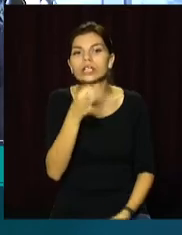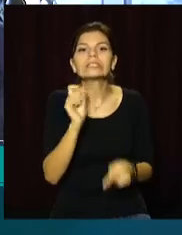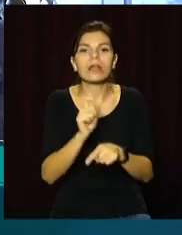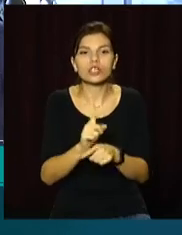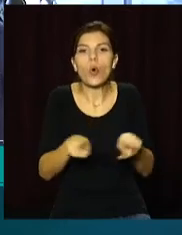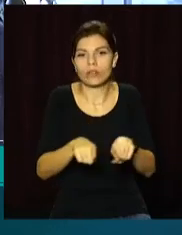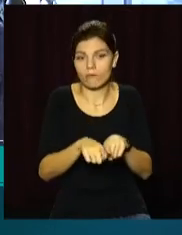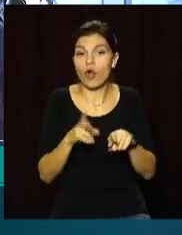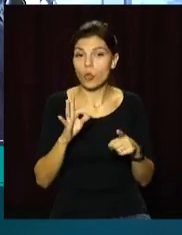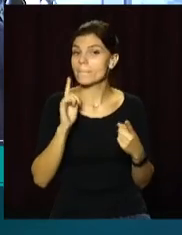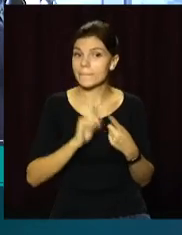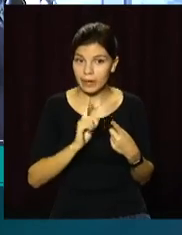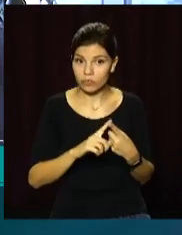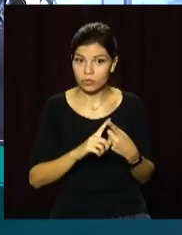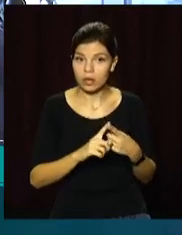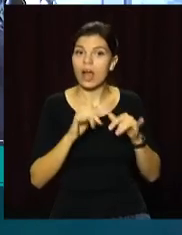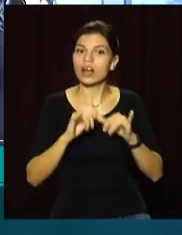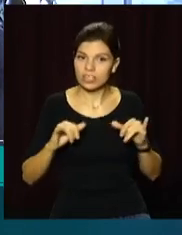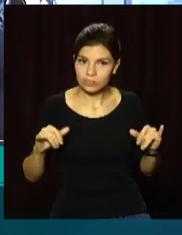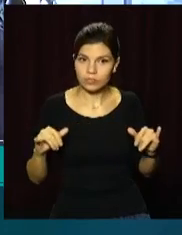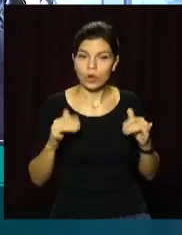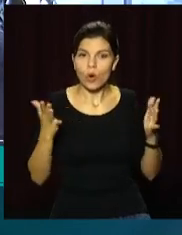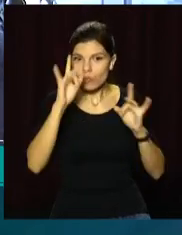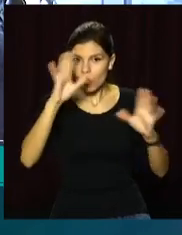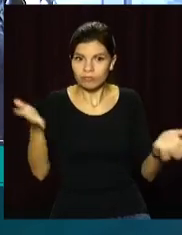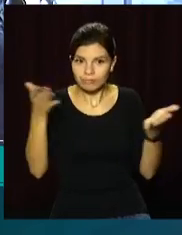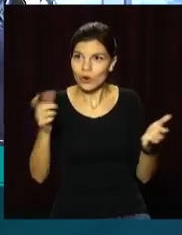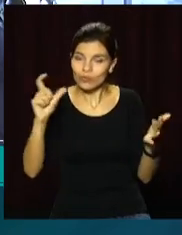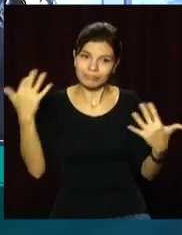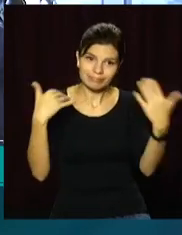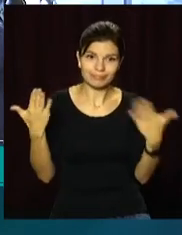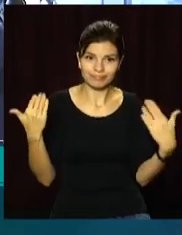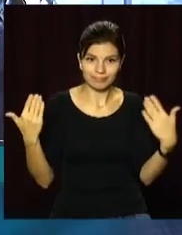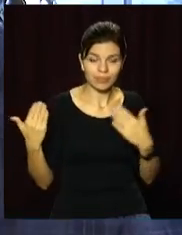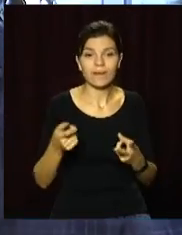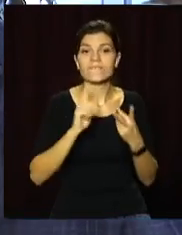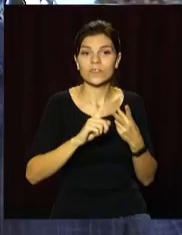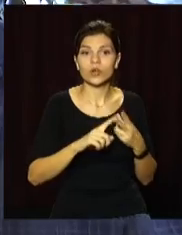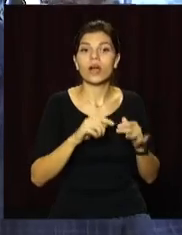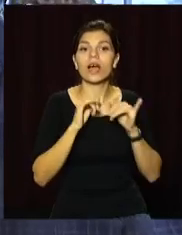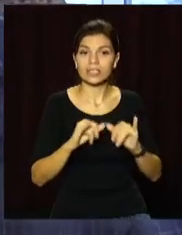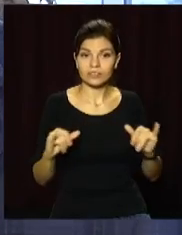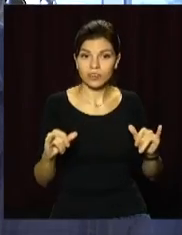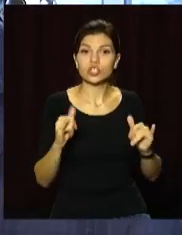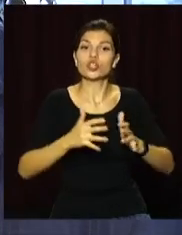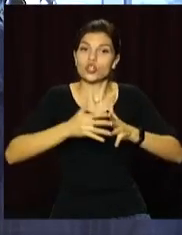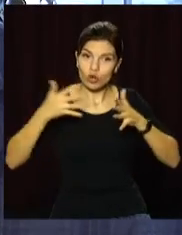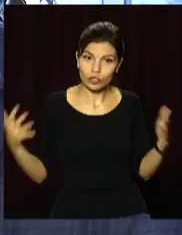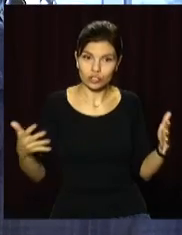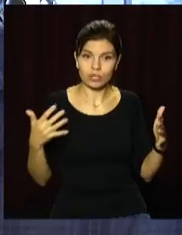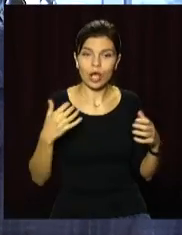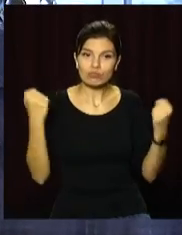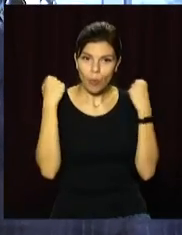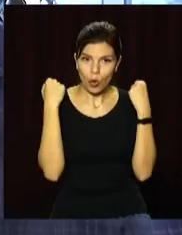але перше – розвивати і популяризувати вид спорту. Друге – розвивати і розширяти кількість